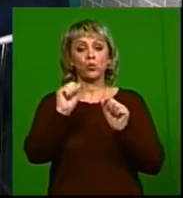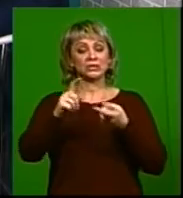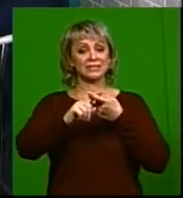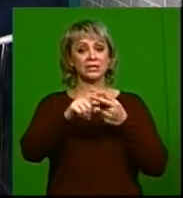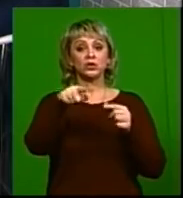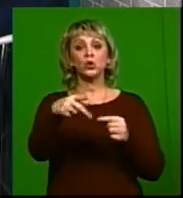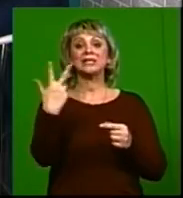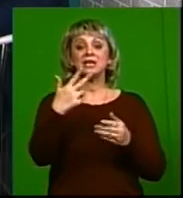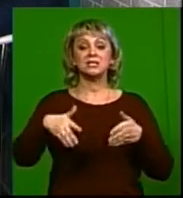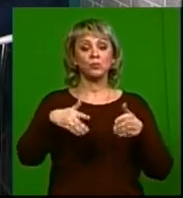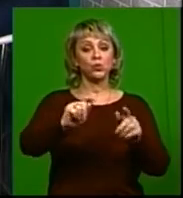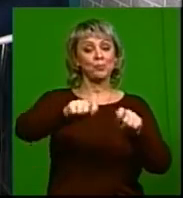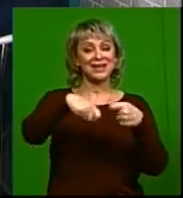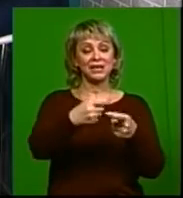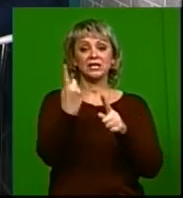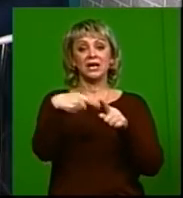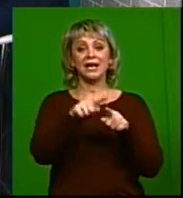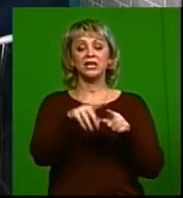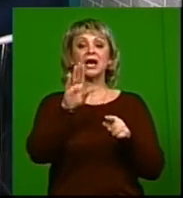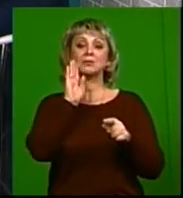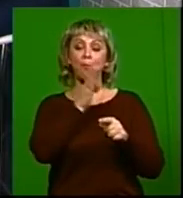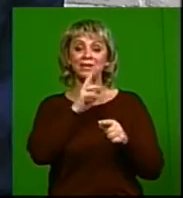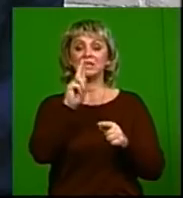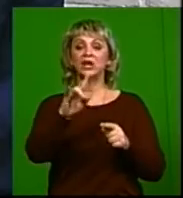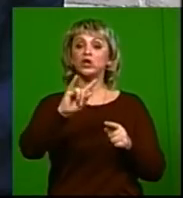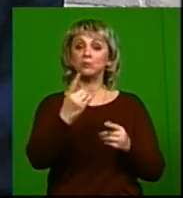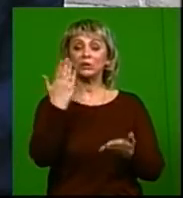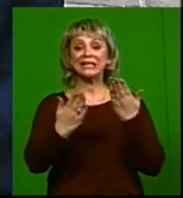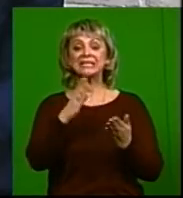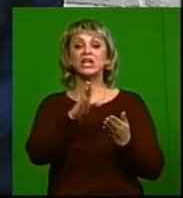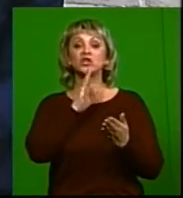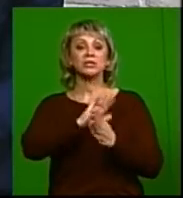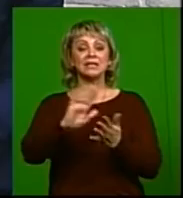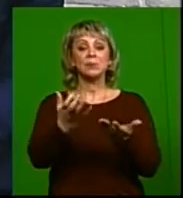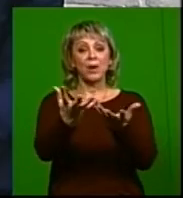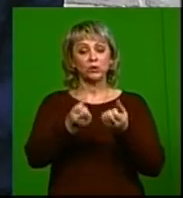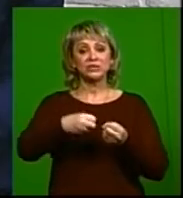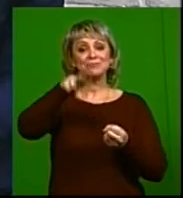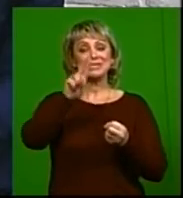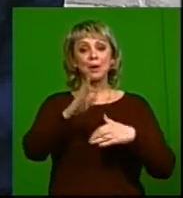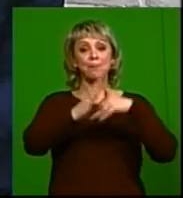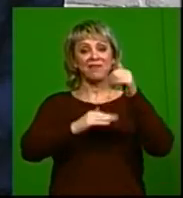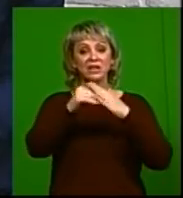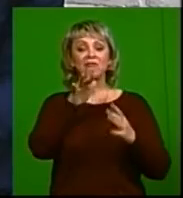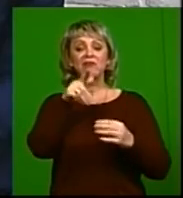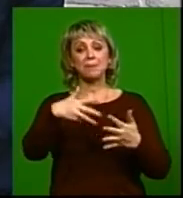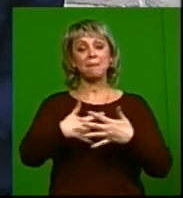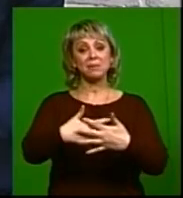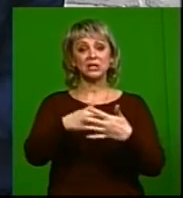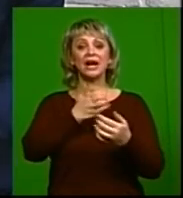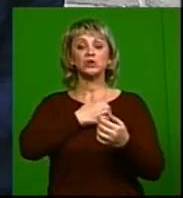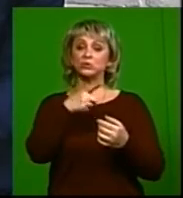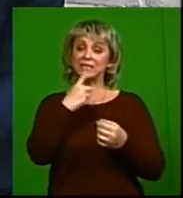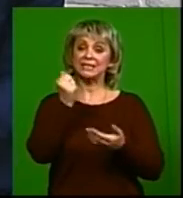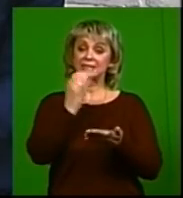Ну и третий путь передачи – это от матери к ребёнку, если женщина не получает специальную профилактику во время беременности. Но сразу хочу